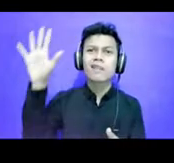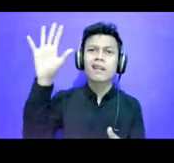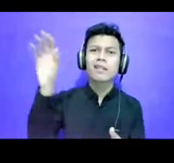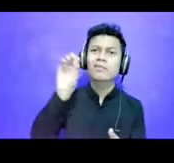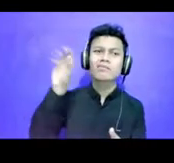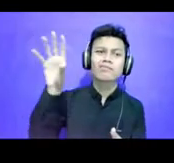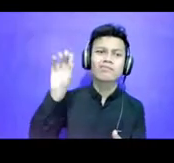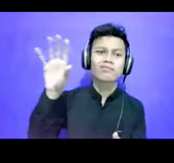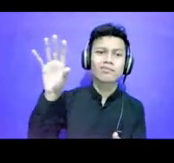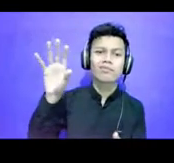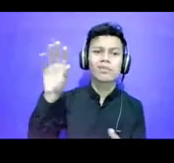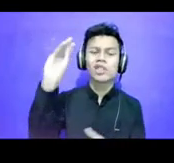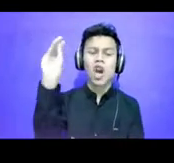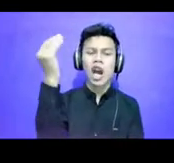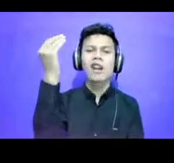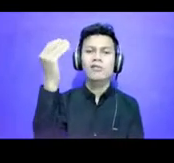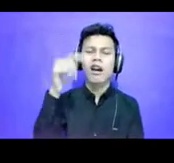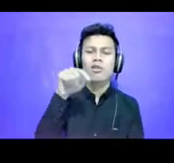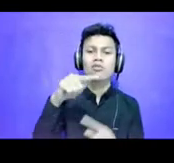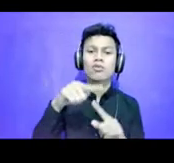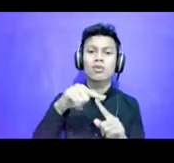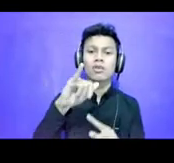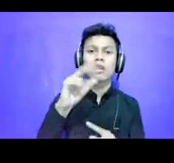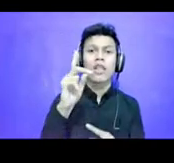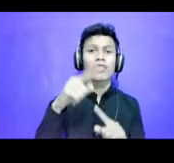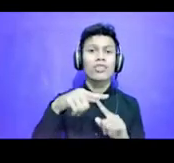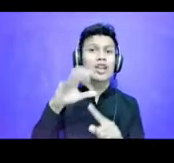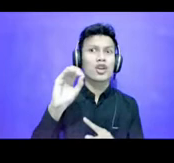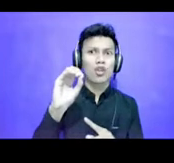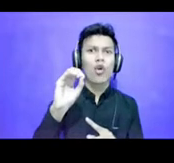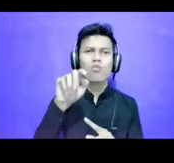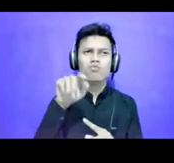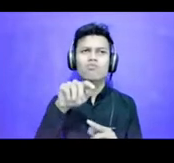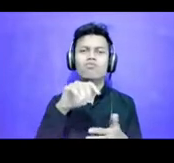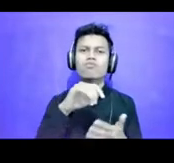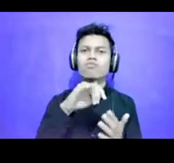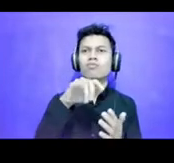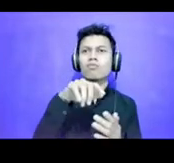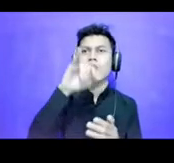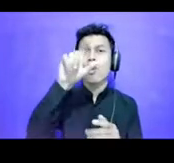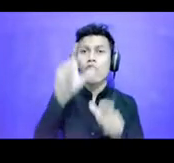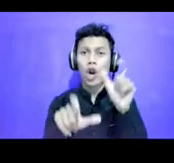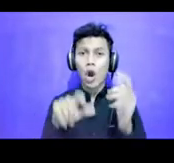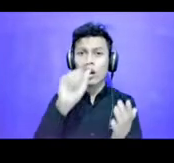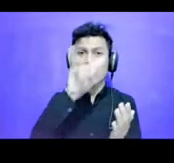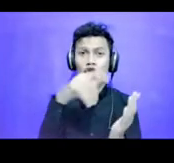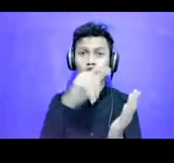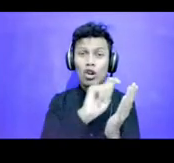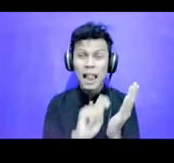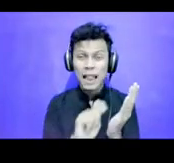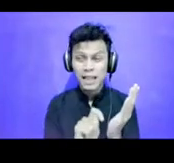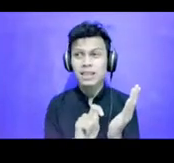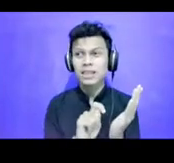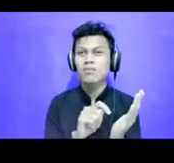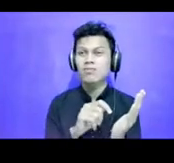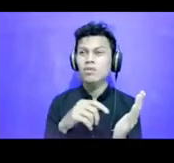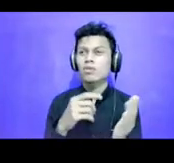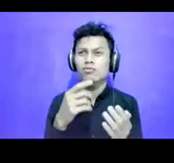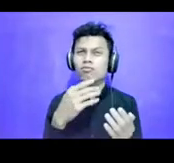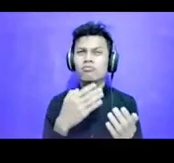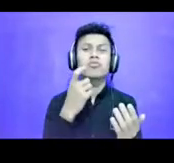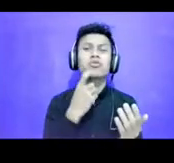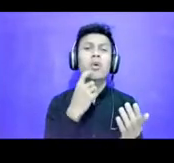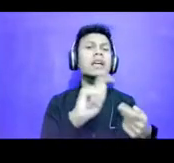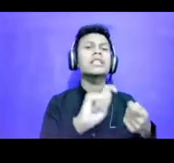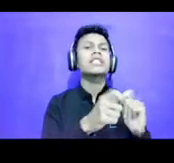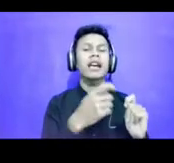para jurnalis kemudian melakukan Mengecek fakta tentang